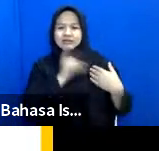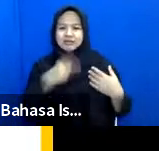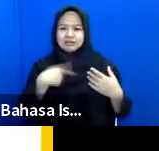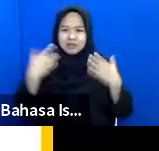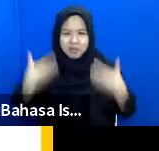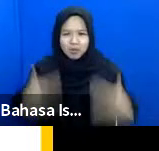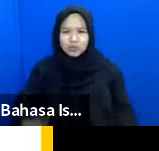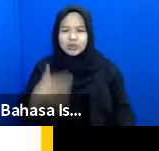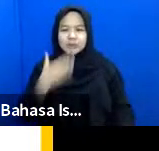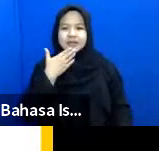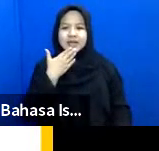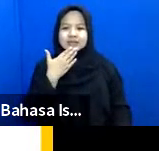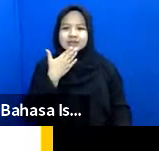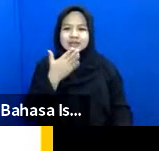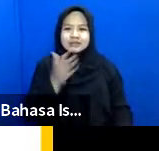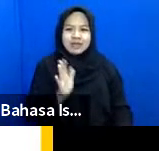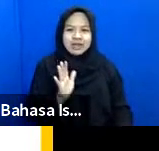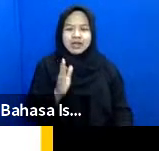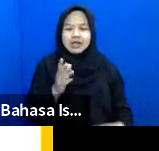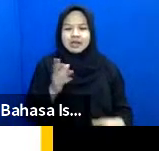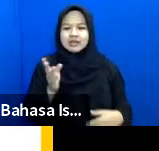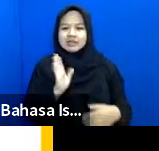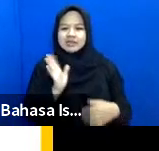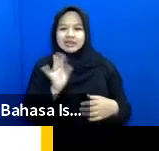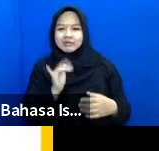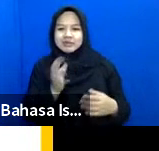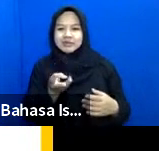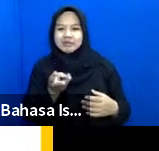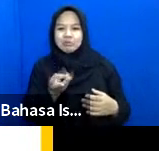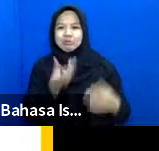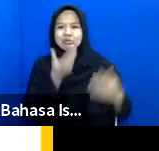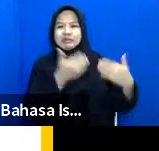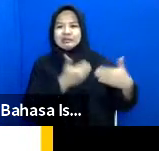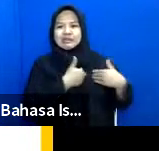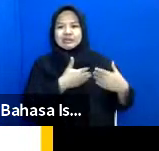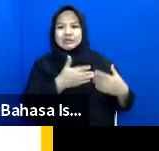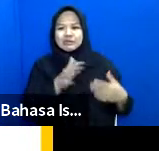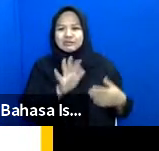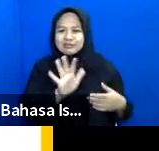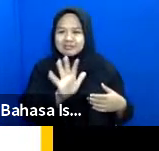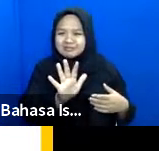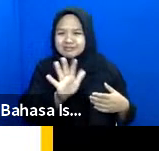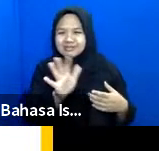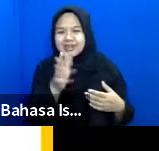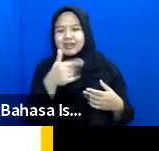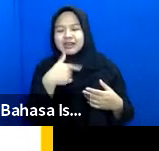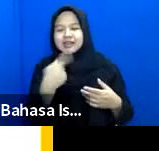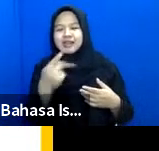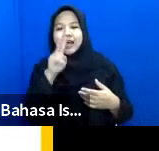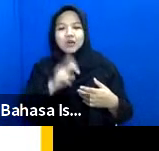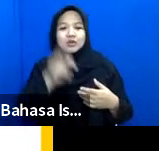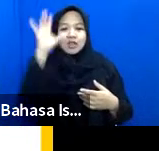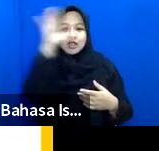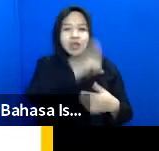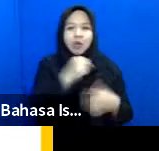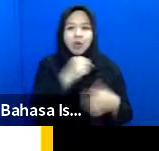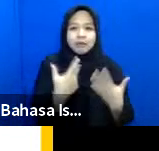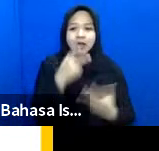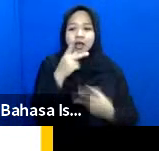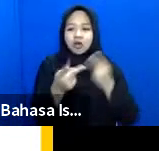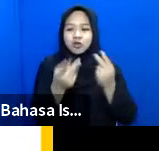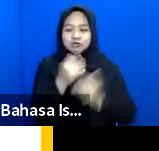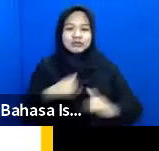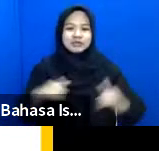manusia biasa yang tidak kemudian mudah juga artinya memang apa yang harus kita ketahui ketika bersama